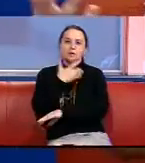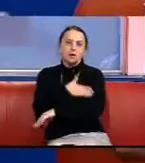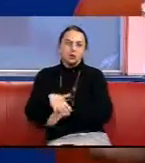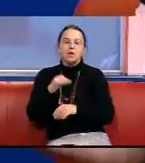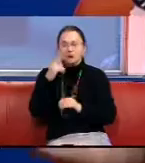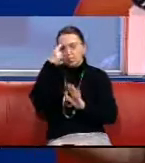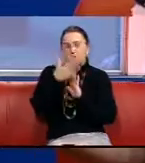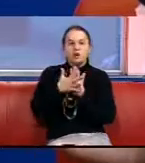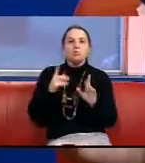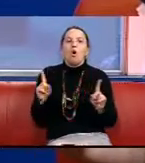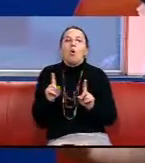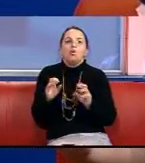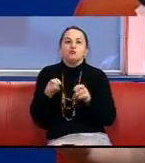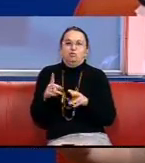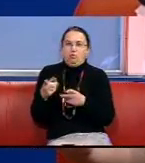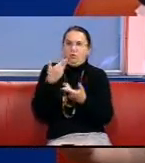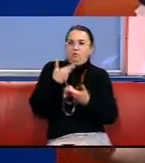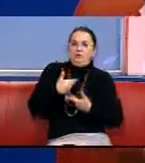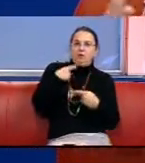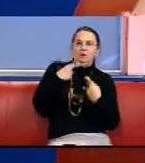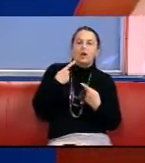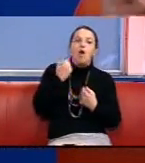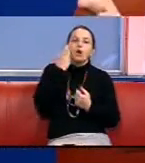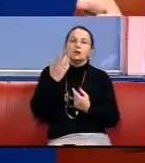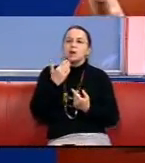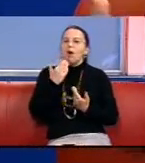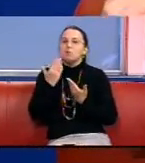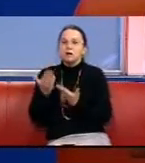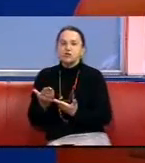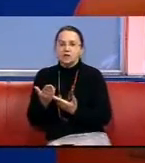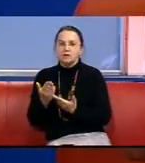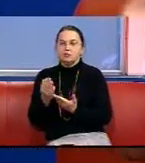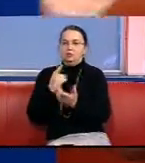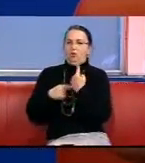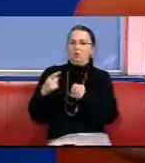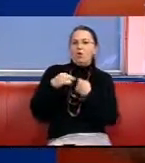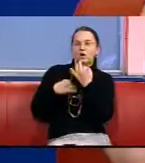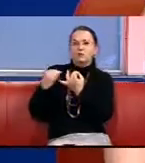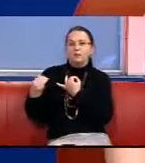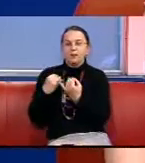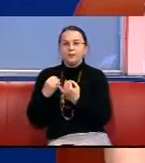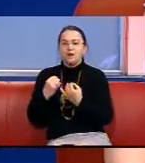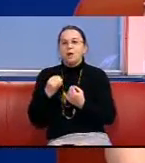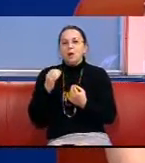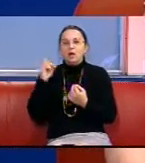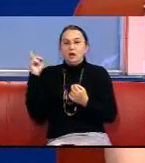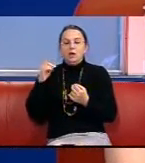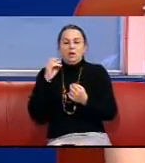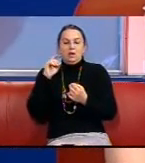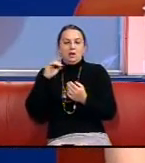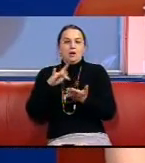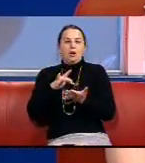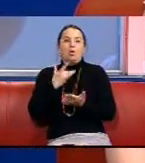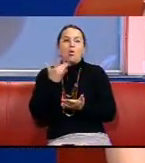ти розумієш, про що до тебе говорять Коли вони звертаються, і самі люди, у міськраді звучала